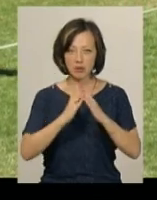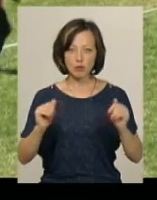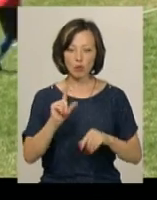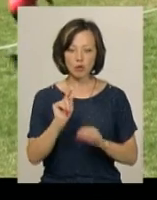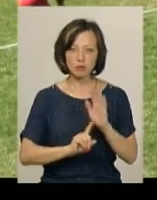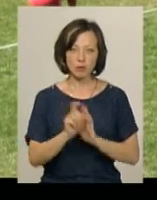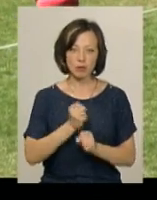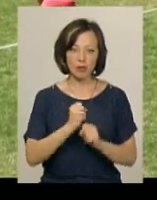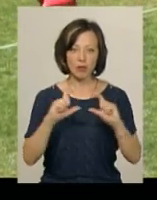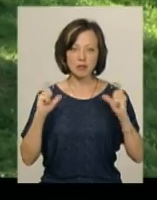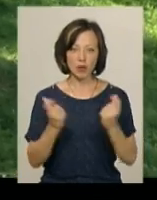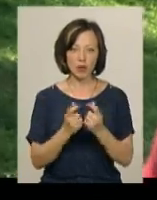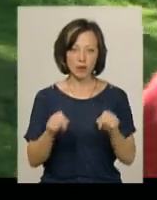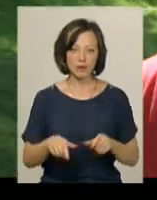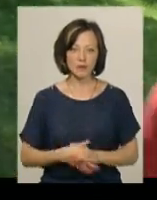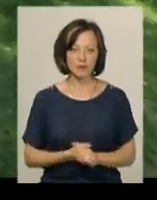понеділка запрацював на стадіоні.